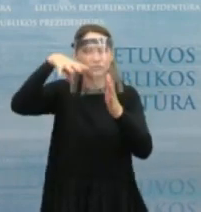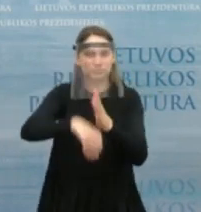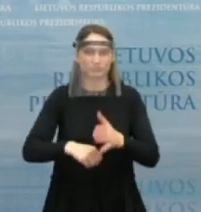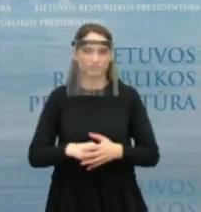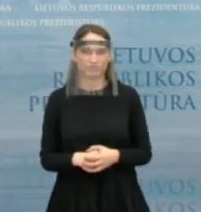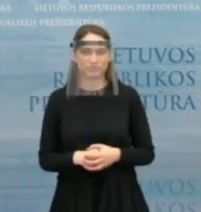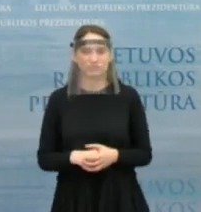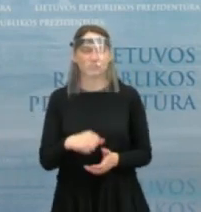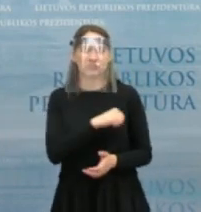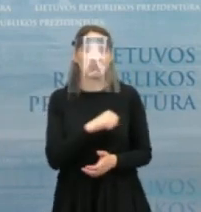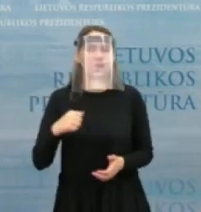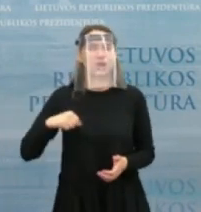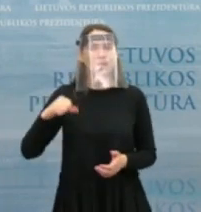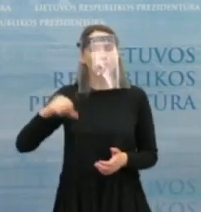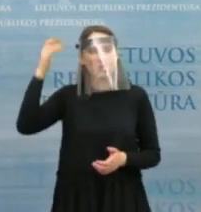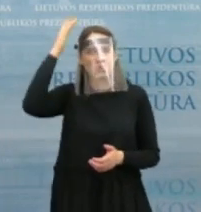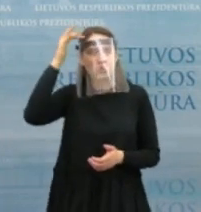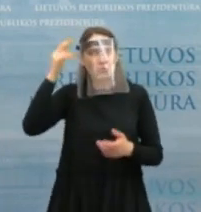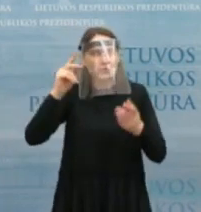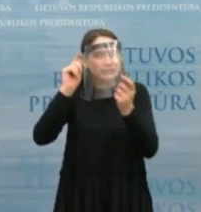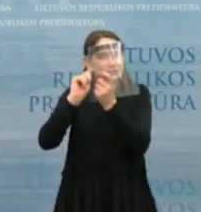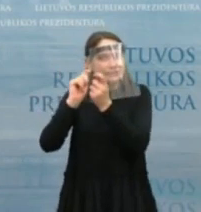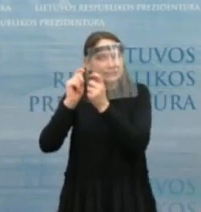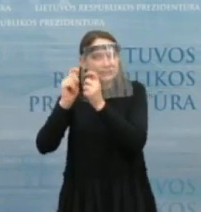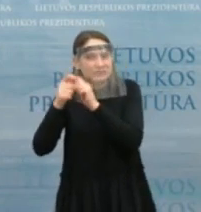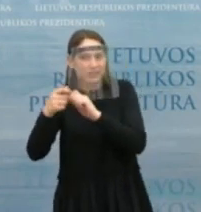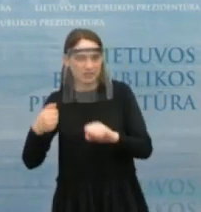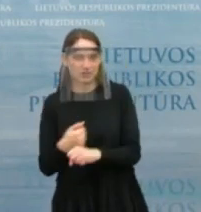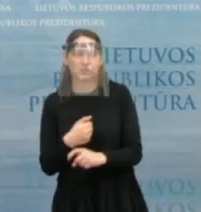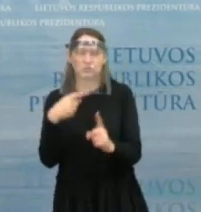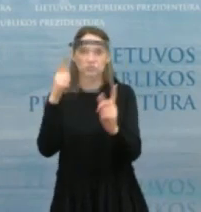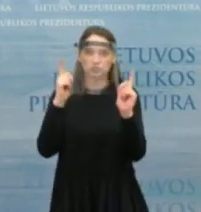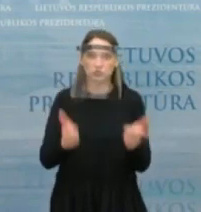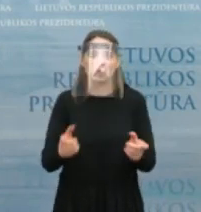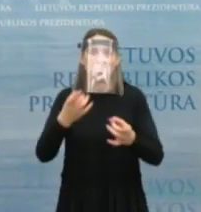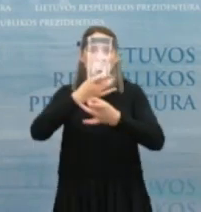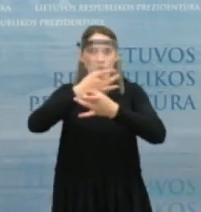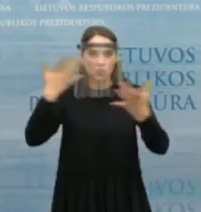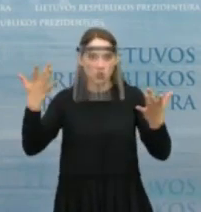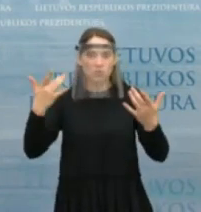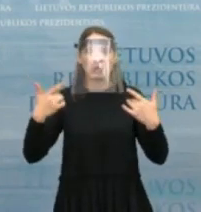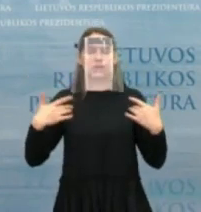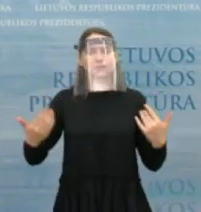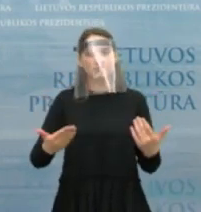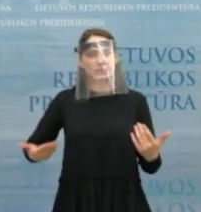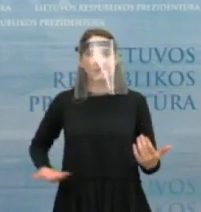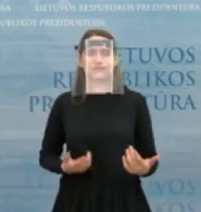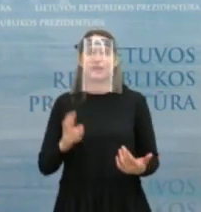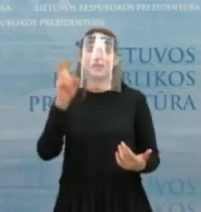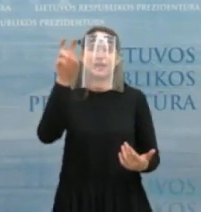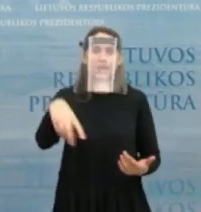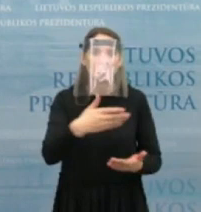žmonių supratimas ir galų galiai tikinimas, kad kartais ta kultūra net neveikdama tiesiogiai, bet jinai